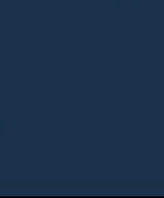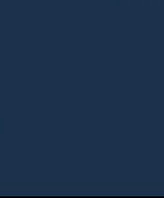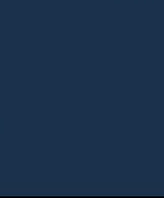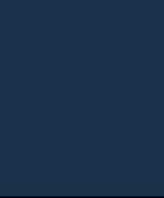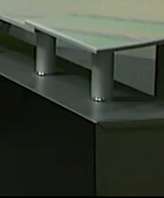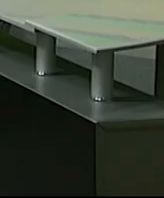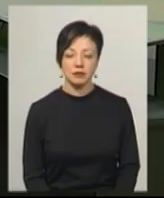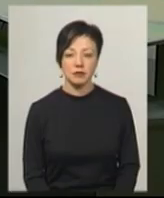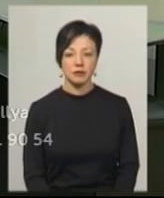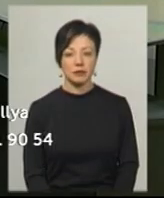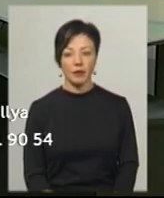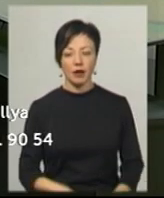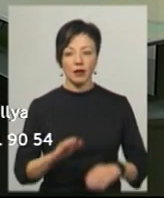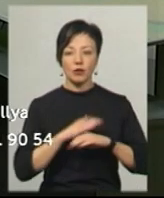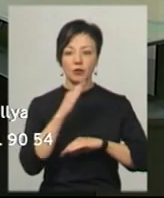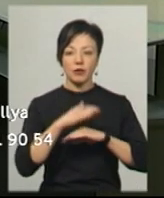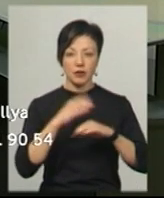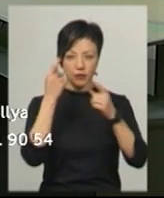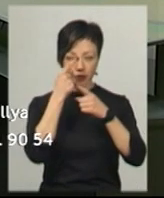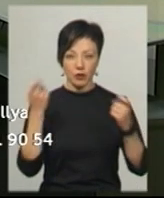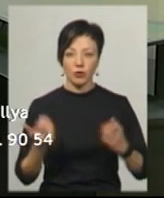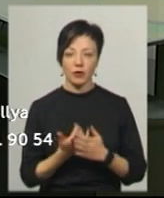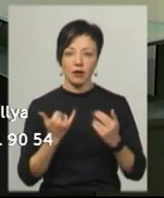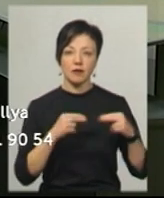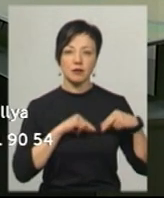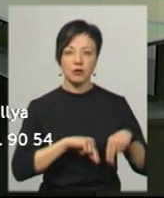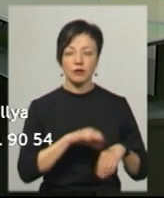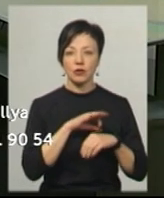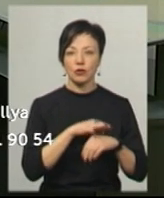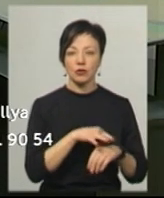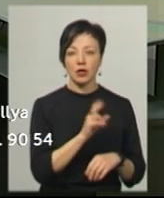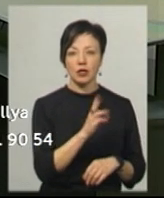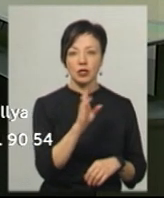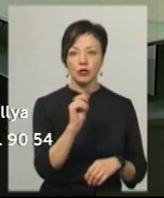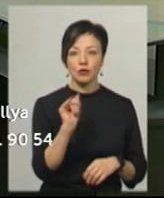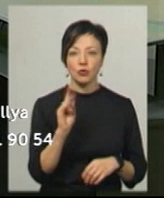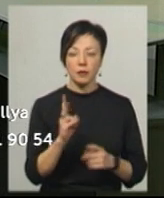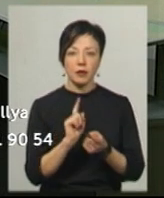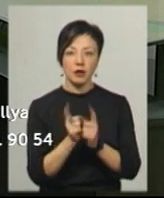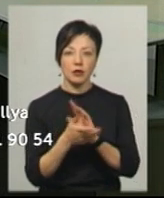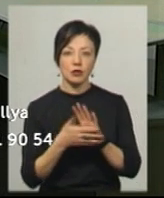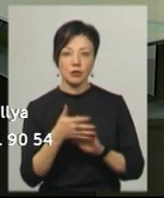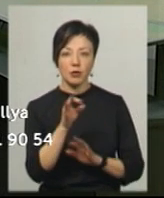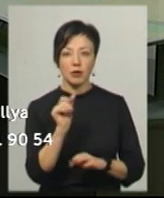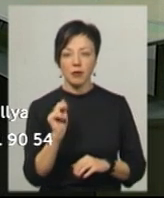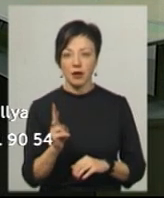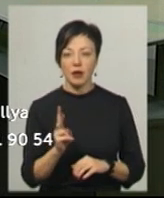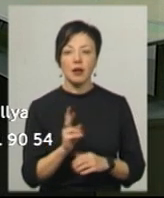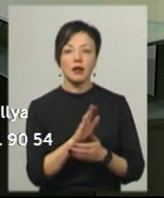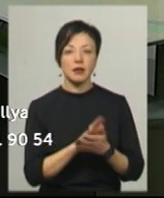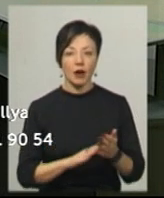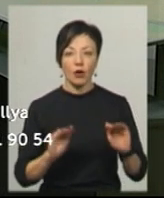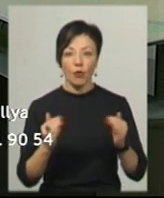Музика Доброго вечора, в ефірі новини. У студії для вас працюють ведуча Катерина Шевчук, на жесту мову перекладає Ольга Рибак.